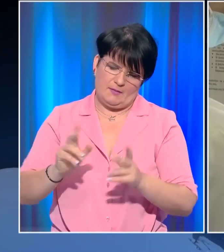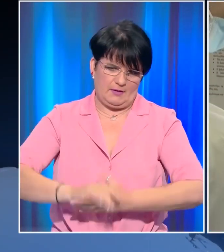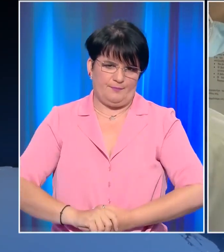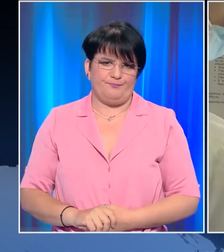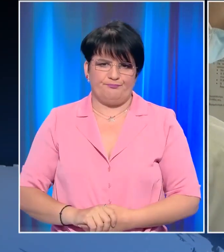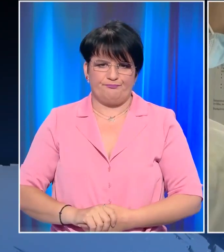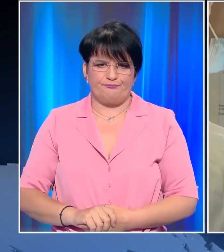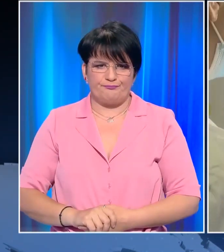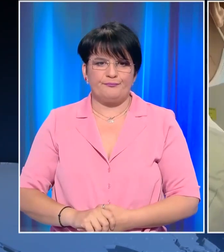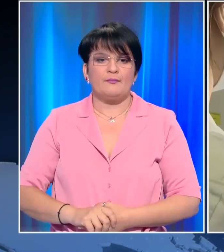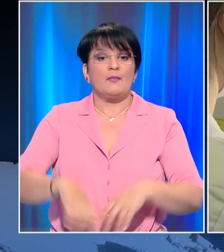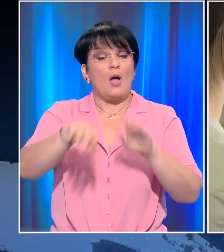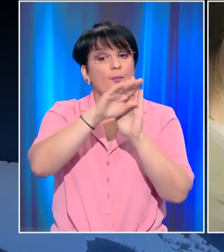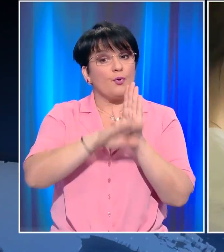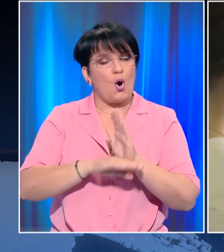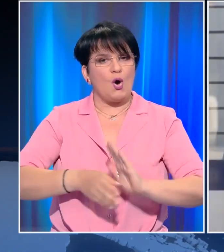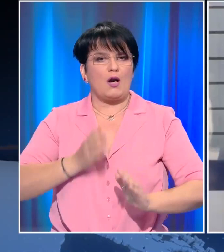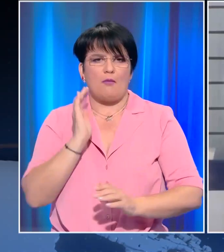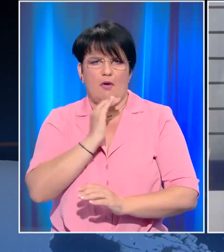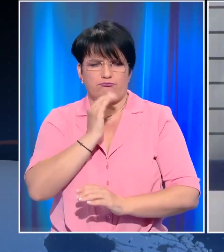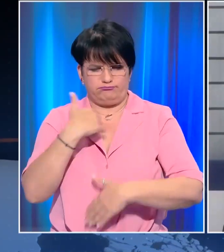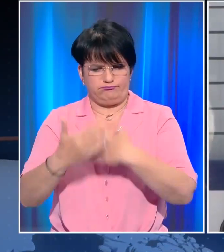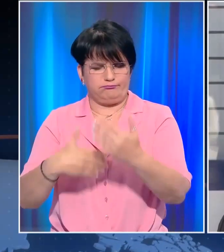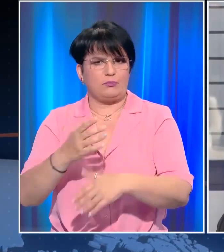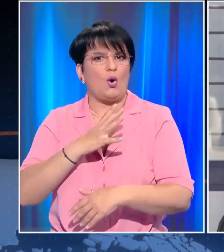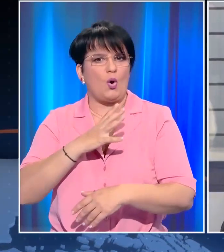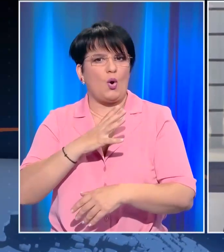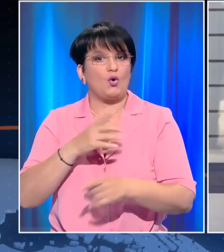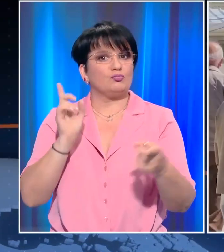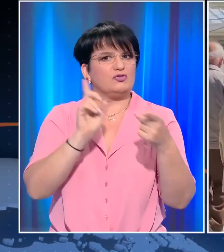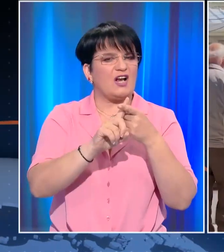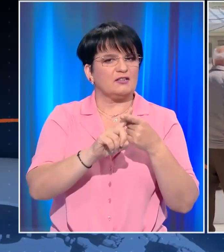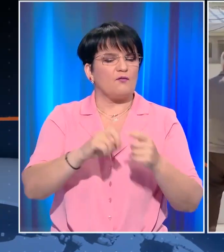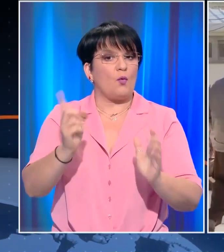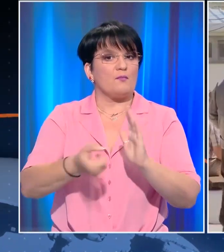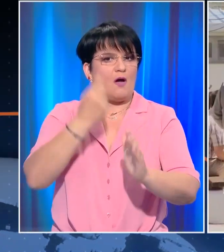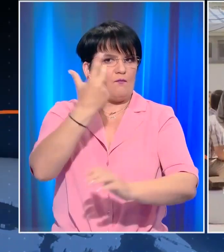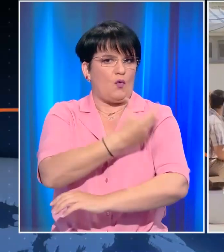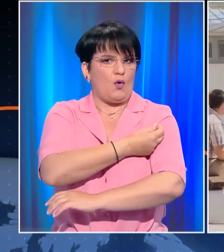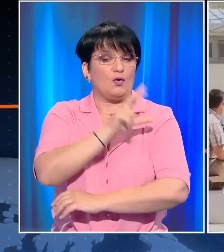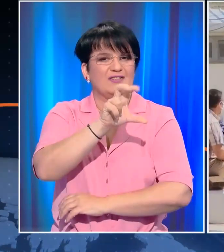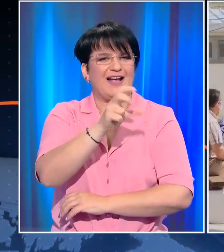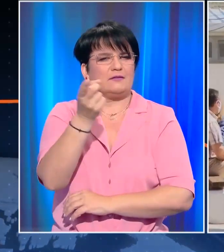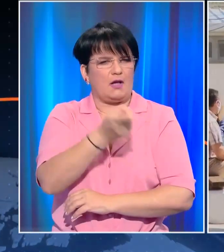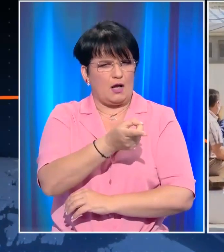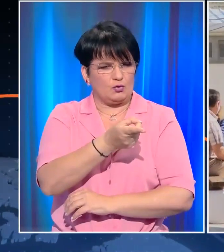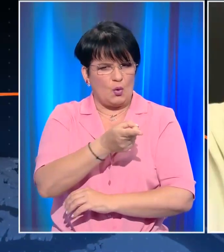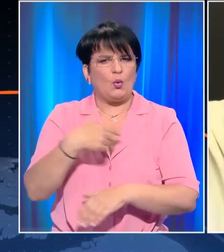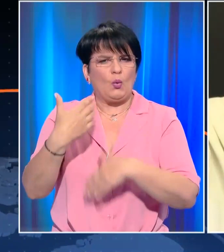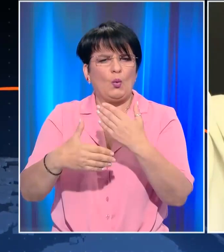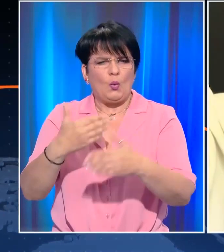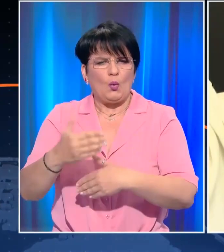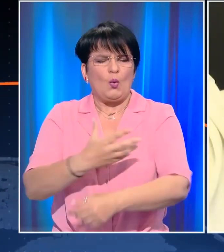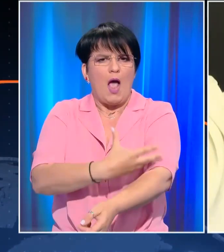Με το εμβολιαστικό πρόγραμμα να τρέχει με γοργούς ρυθμούς και το πληθυσμό που έχει λάβει τουλάχιστον μία δόση να προσεγγίζει το 30%, τα διαδοχικά